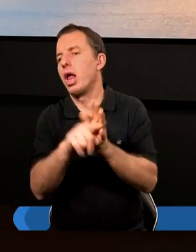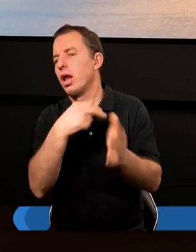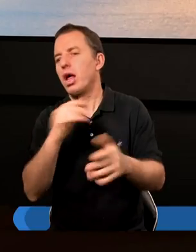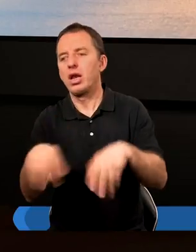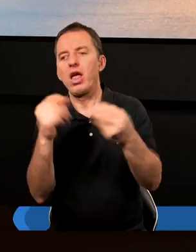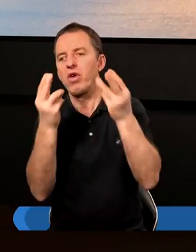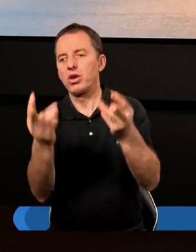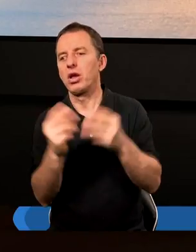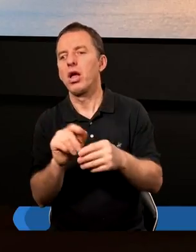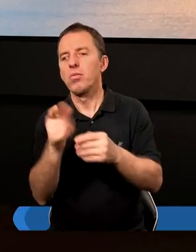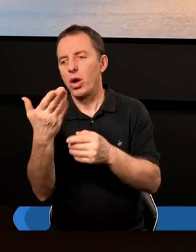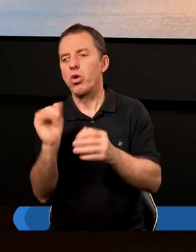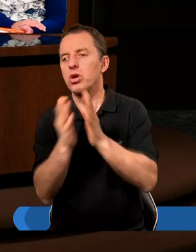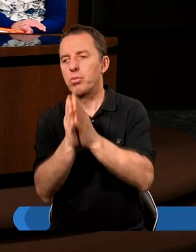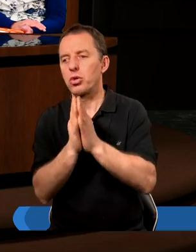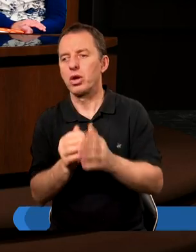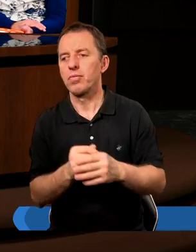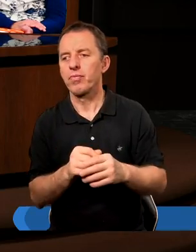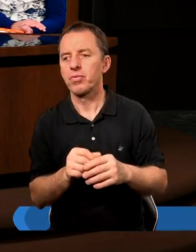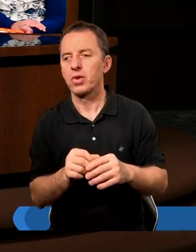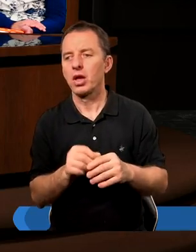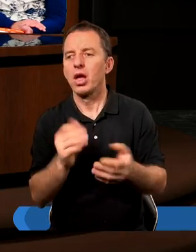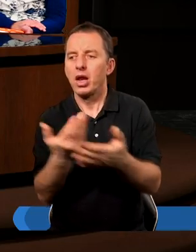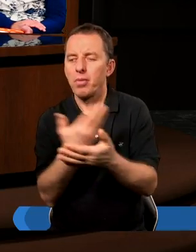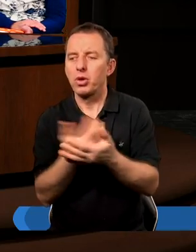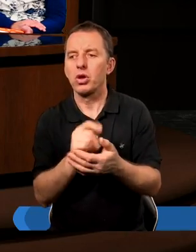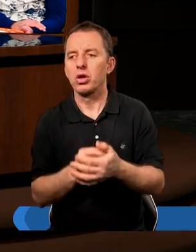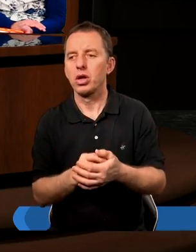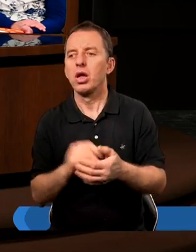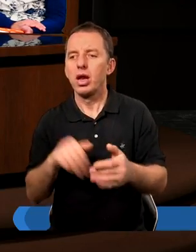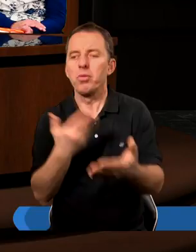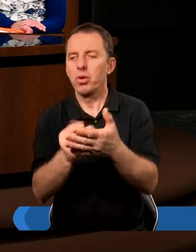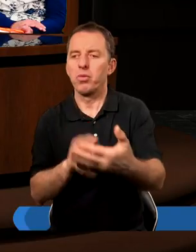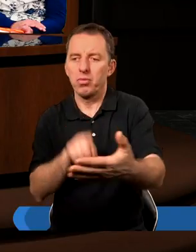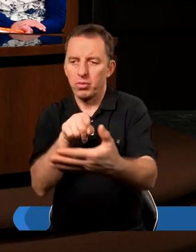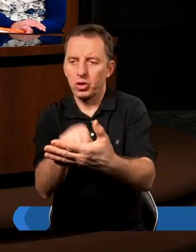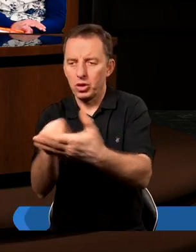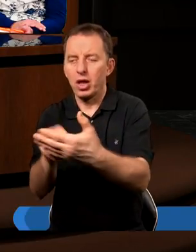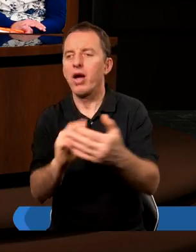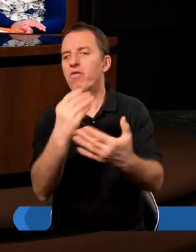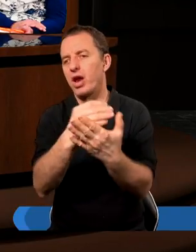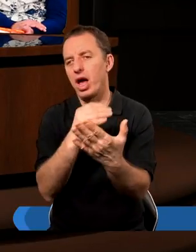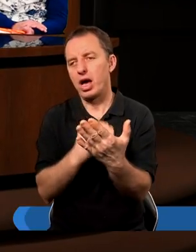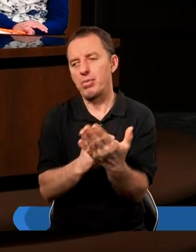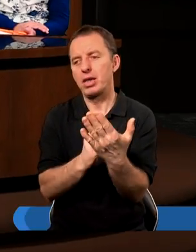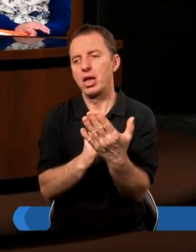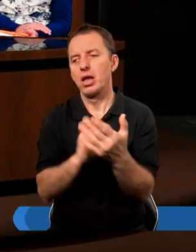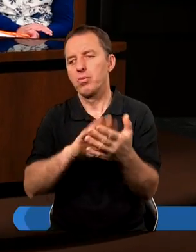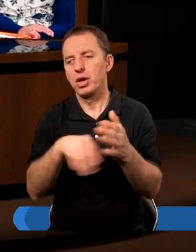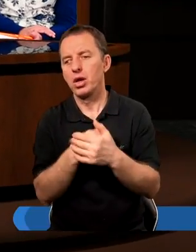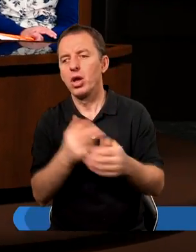najważniejszy? Bardzo proszę, Ewa. Jeszcze na początku ten przytoczony fragment odnośnie tego